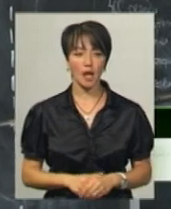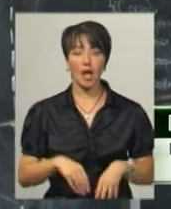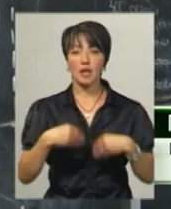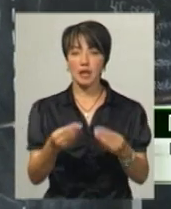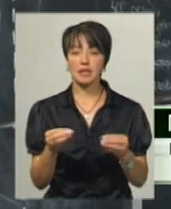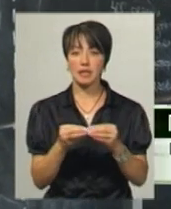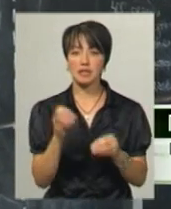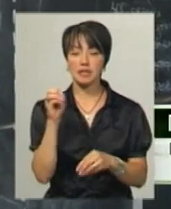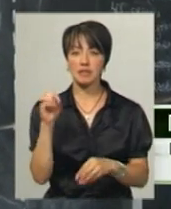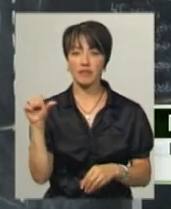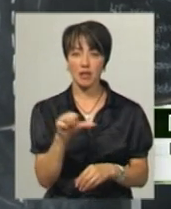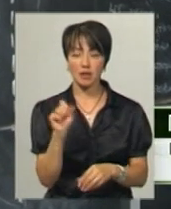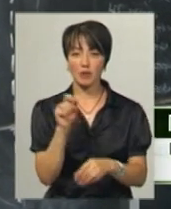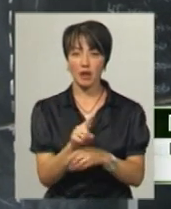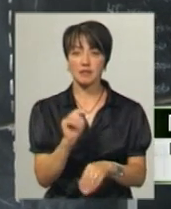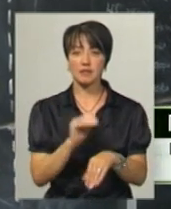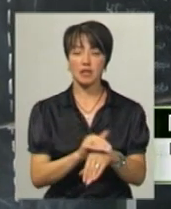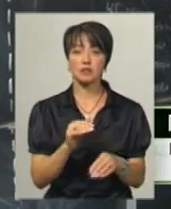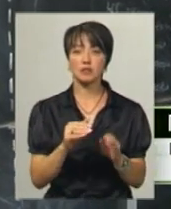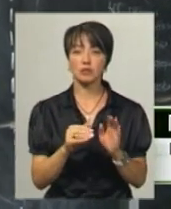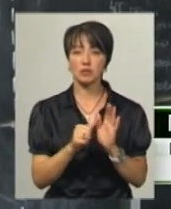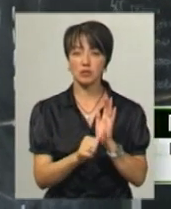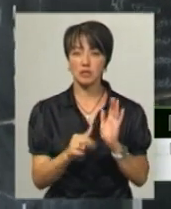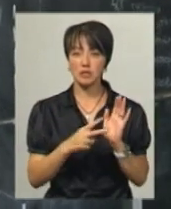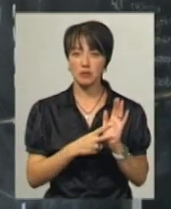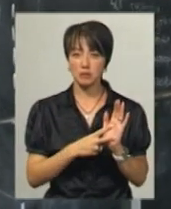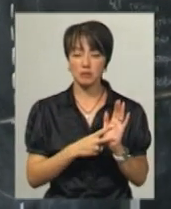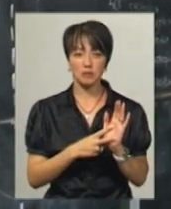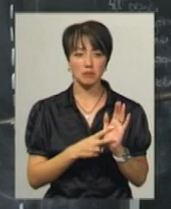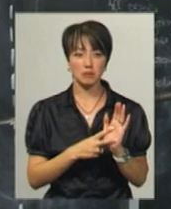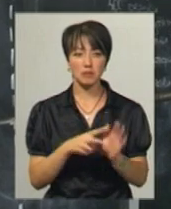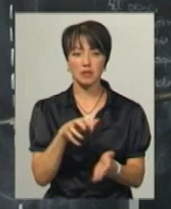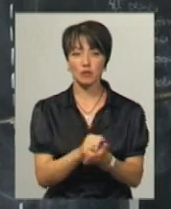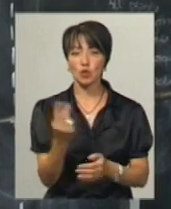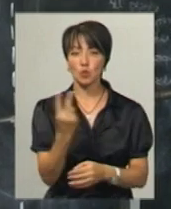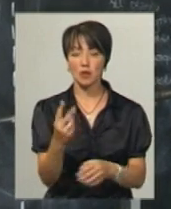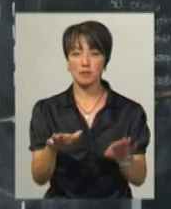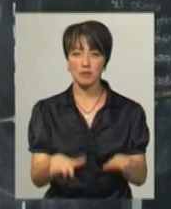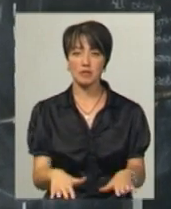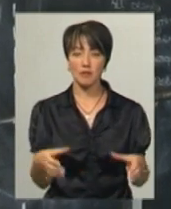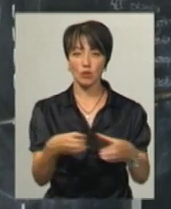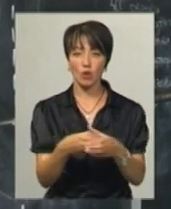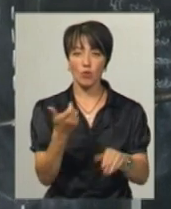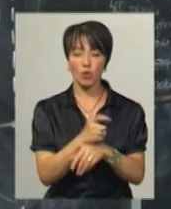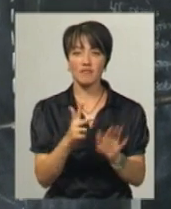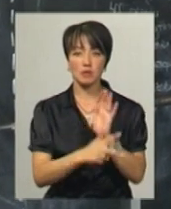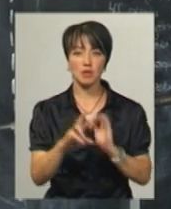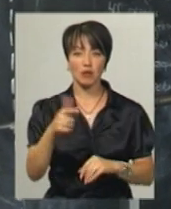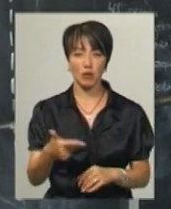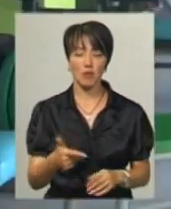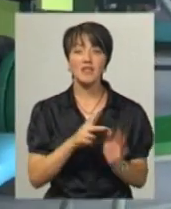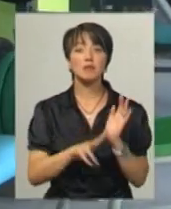хвилин, зафіксував 67 підйомок, і зайнявши, посівши друге місце у ваговій категорії понад 85